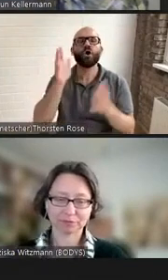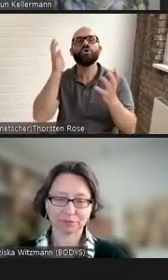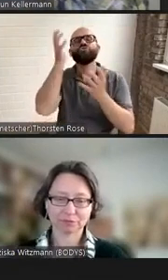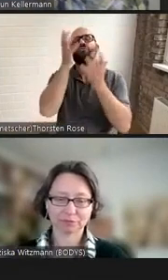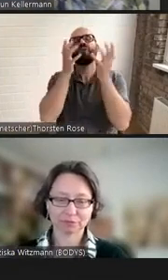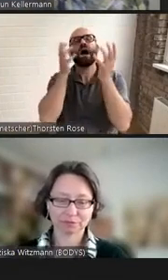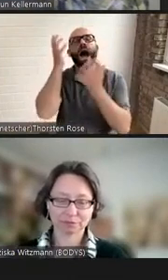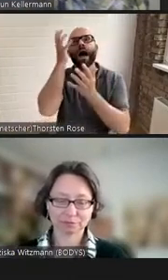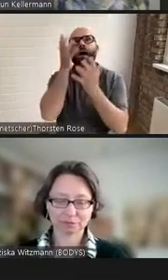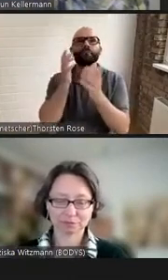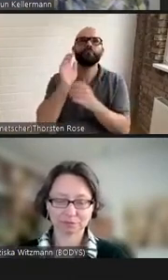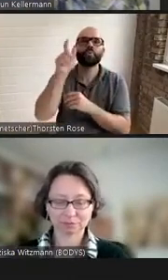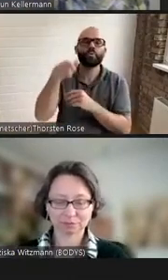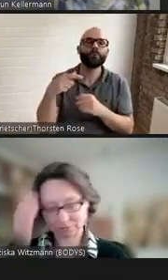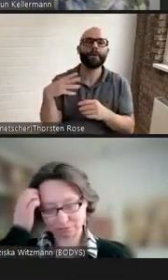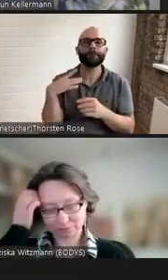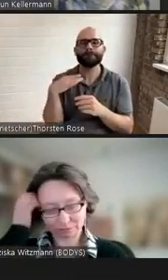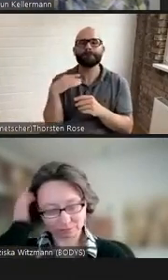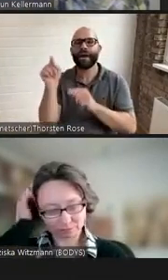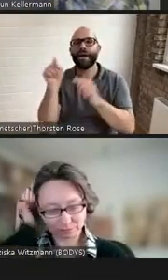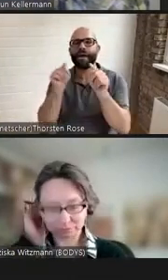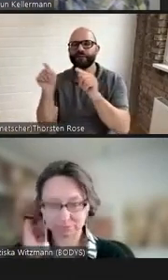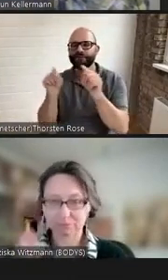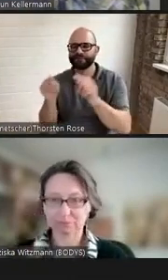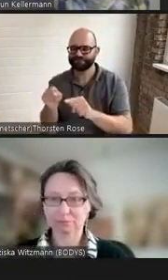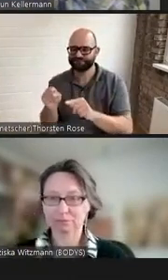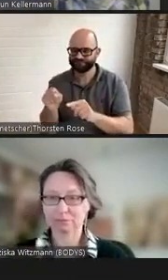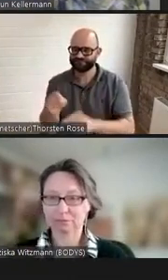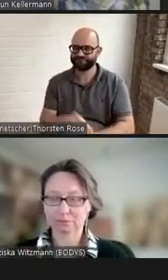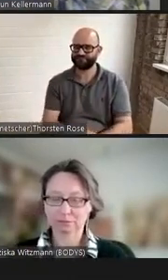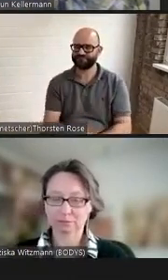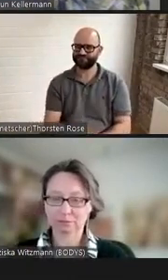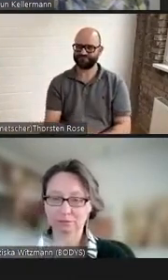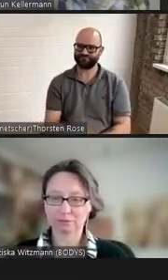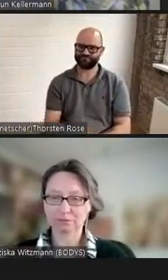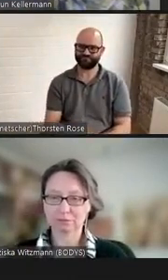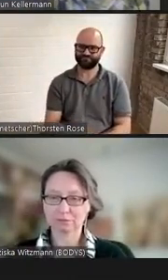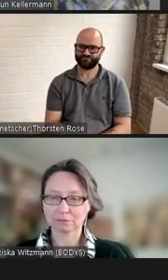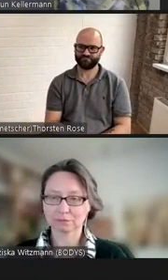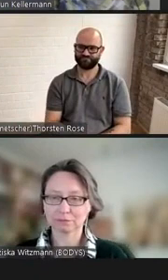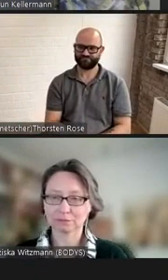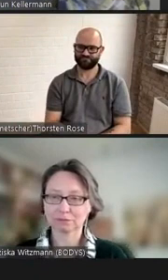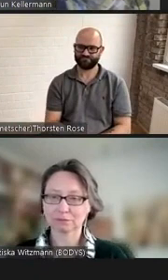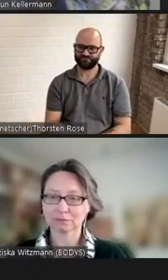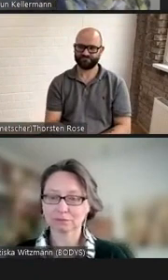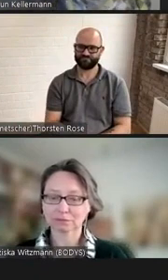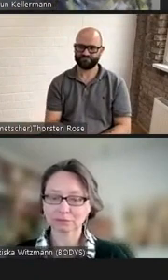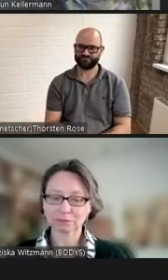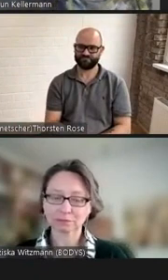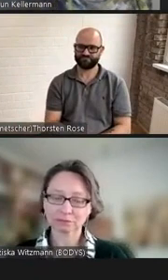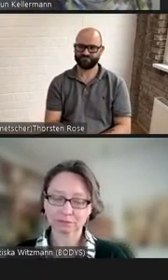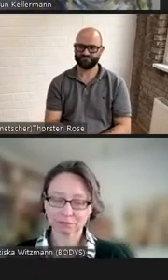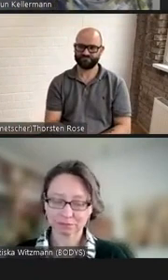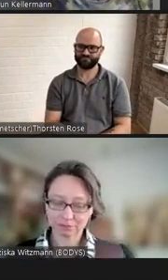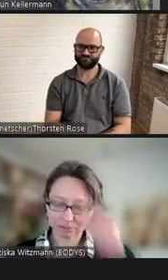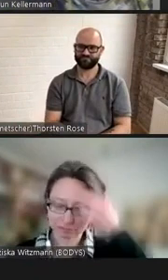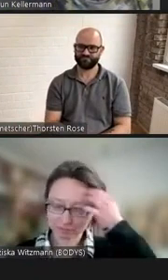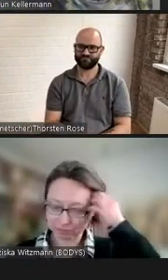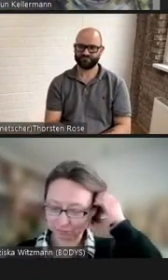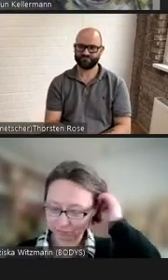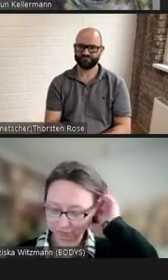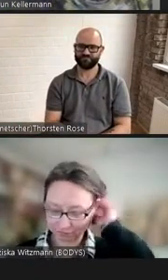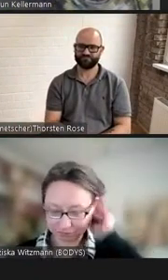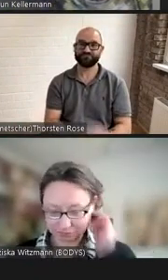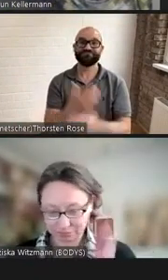jenes Mädchen redeten und schlägt dazu. Diese Dinge sagte er sich, von denen die